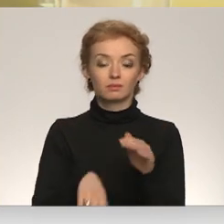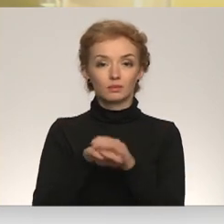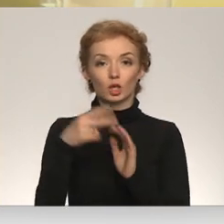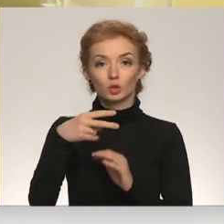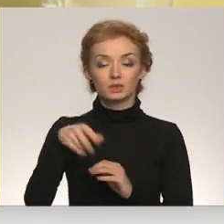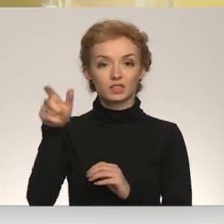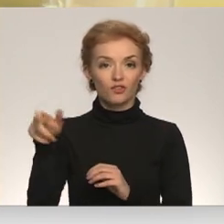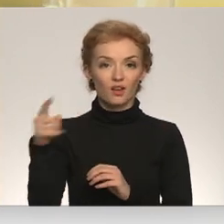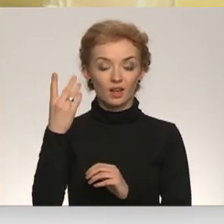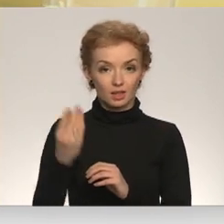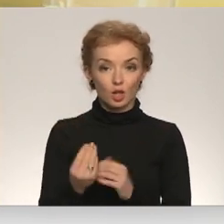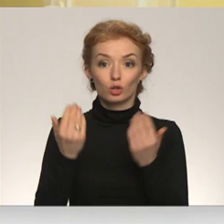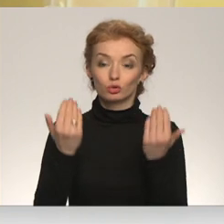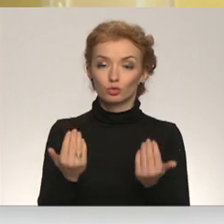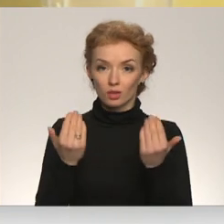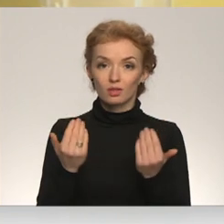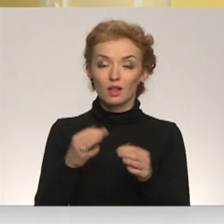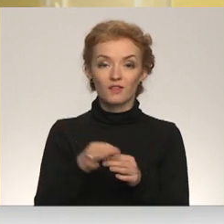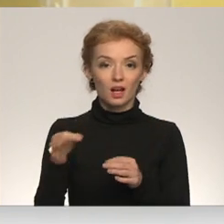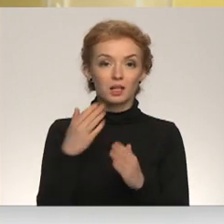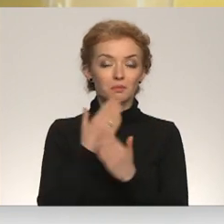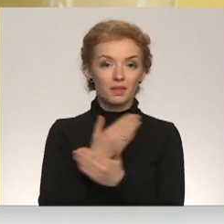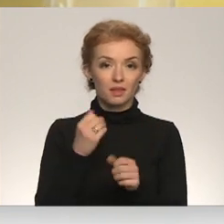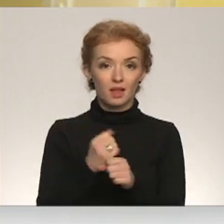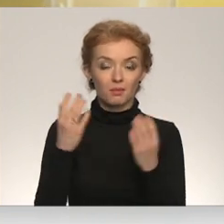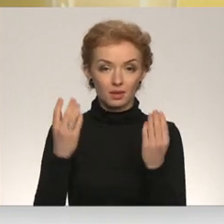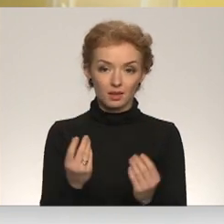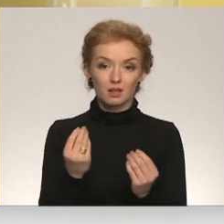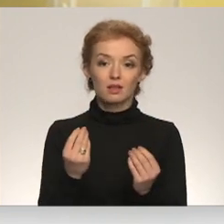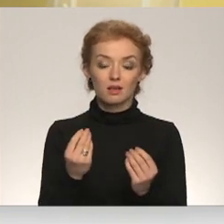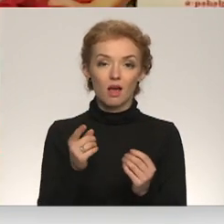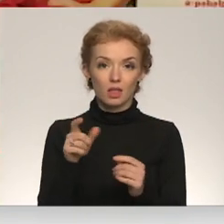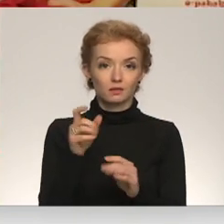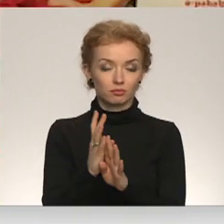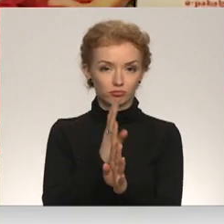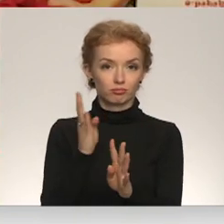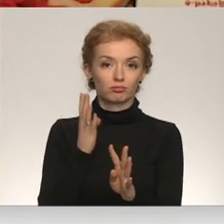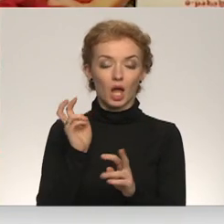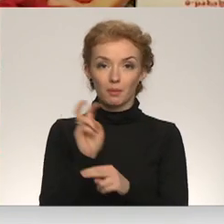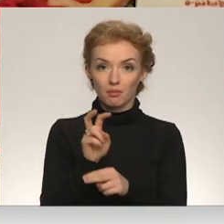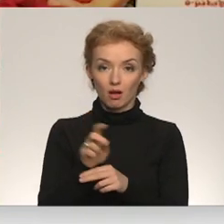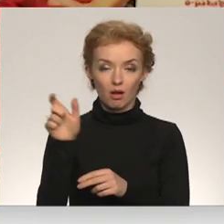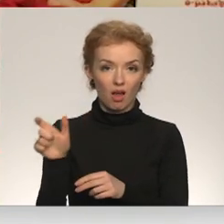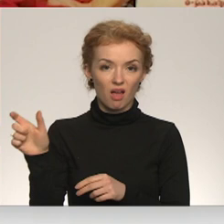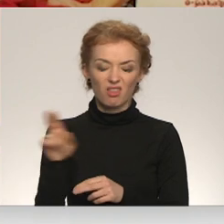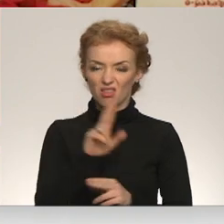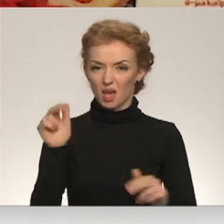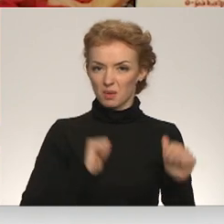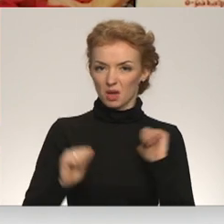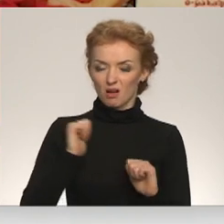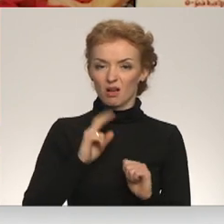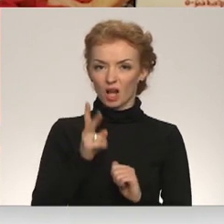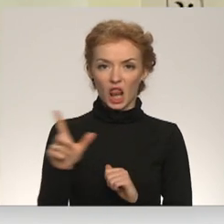dienā. Arī šodien filiāles pēdējā darba dienā gaitenis pie durvīm nebija tukšs. Apmeklētāji nav apmierināti, ka